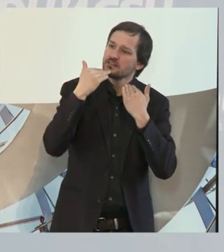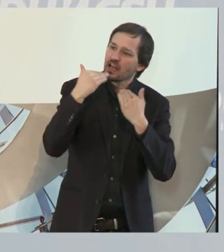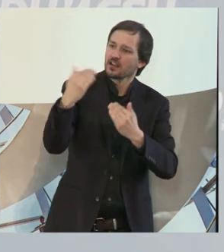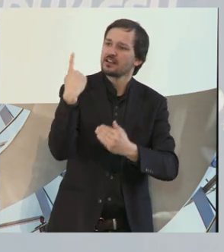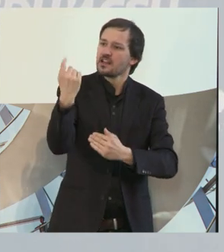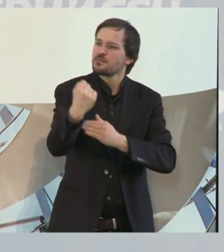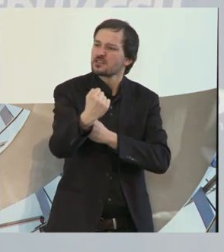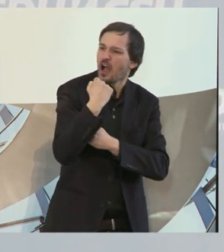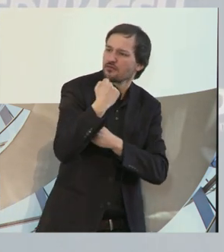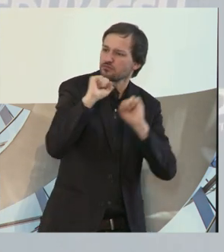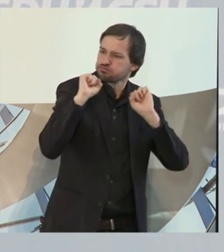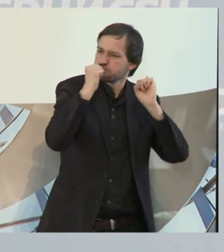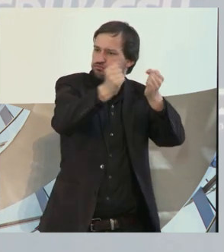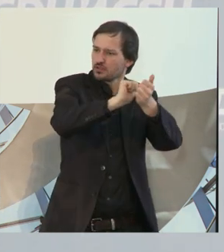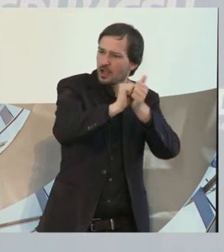so kraftvoll dafür gekämpft hast.